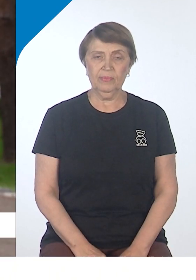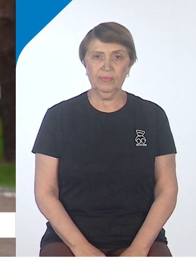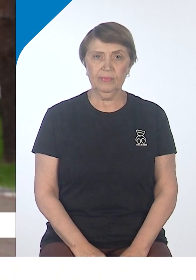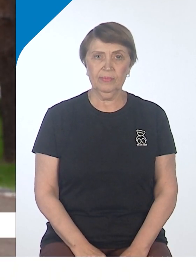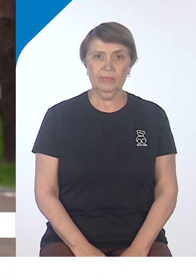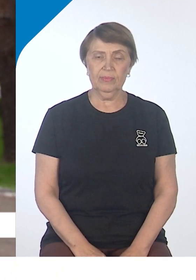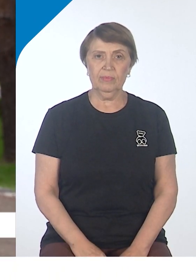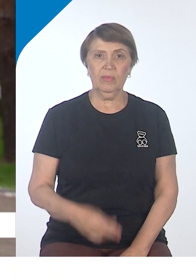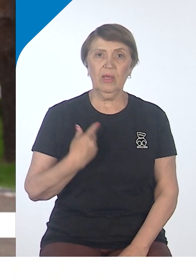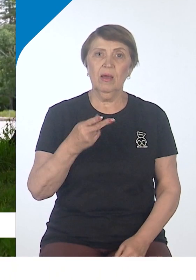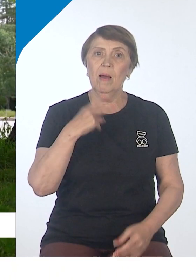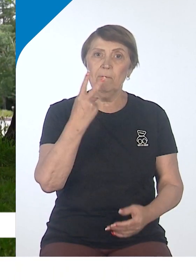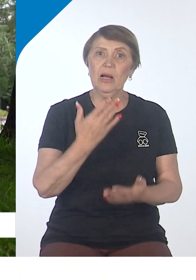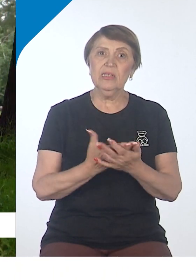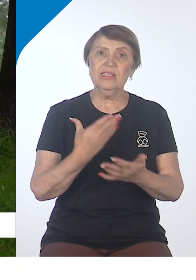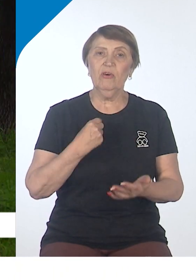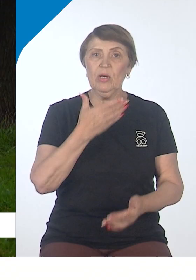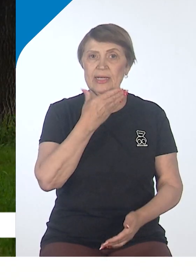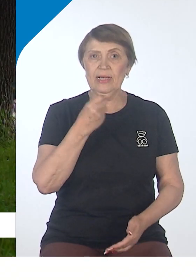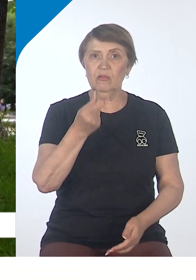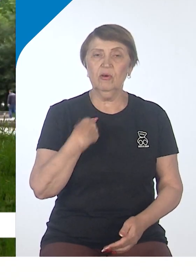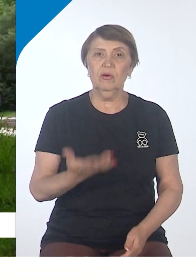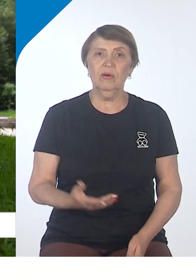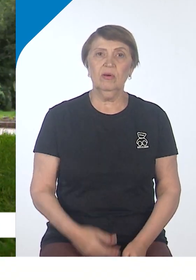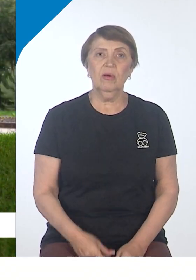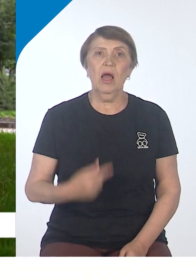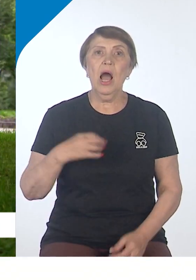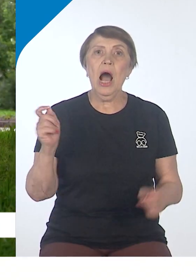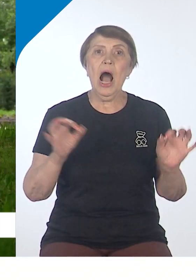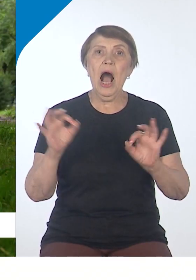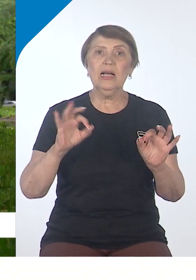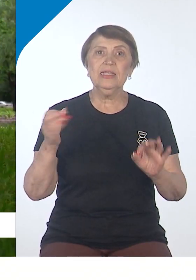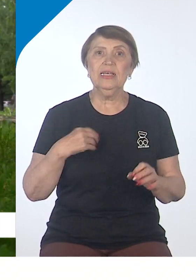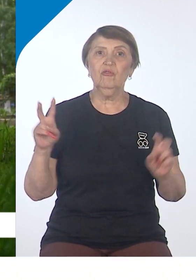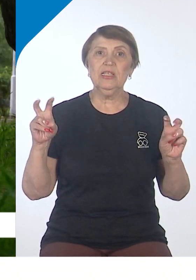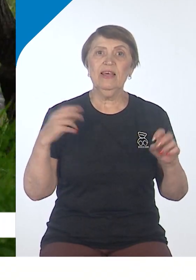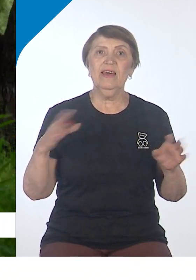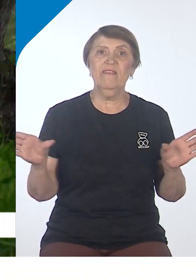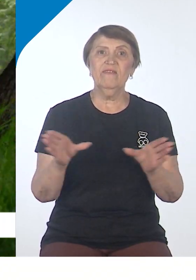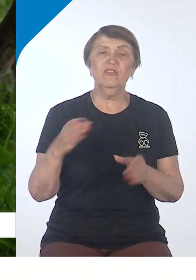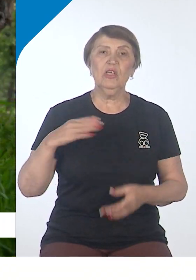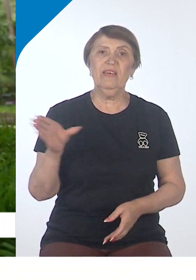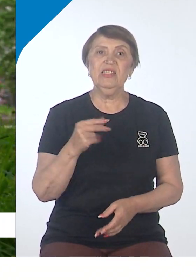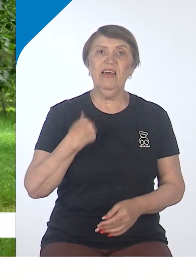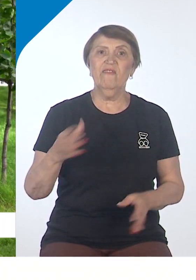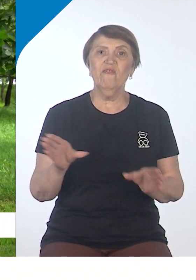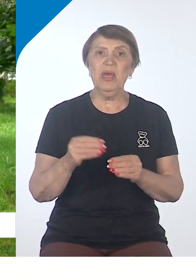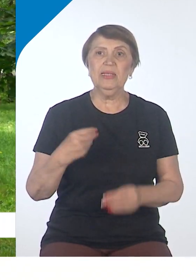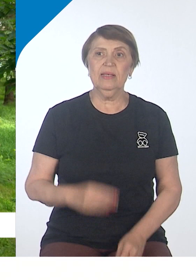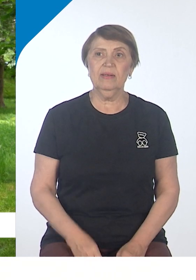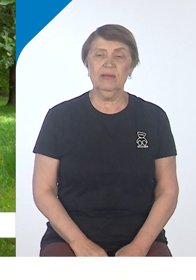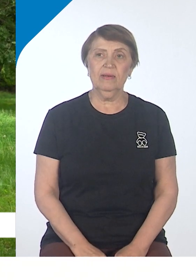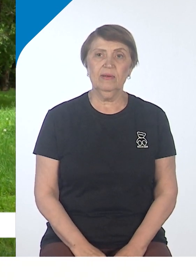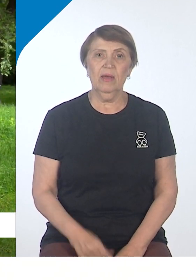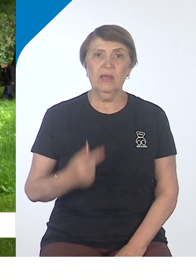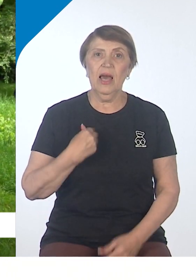показывать свою красоту. Офисы многих участников акции «Все вместе» расположены как раз в районе бульвара. Я, например,